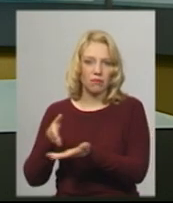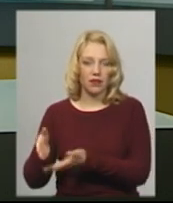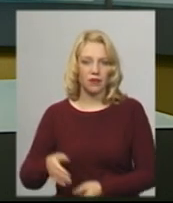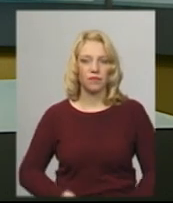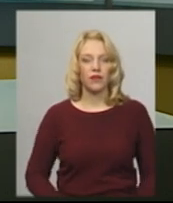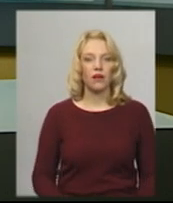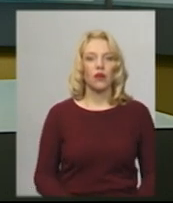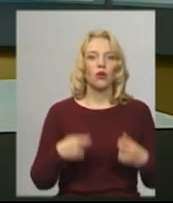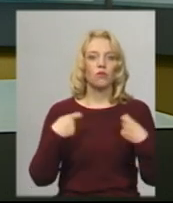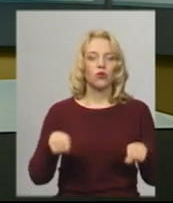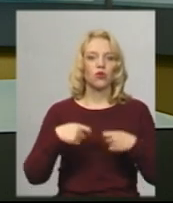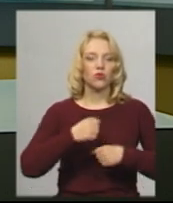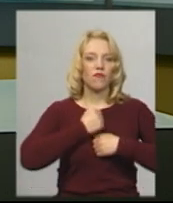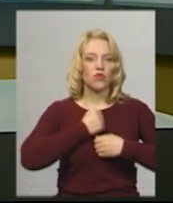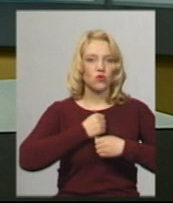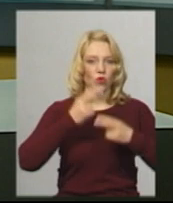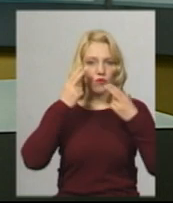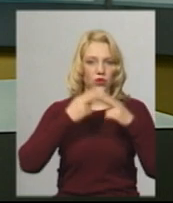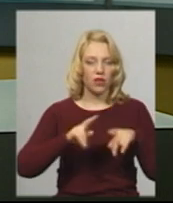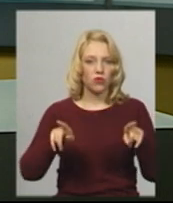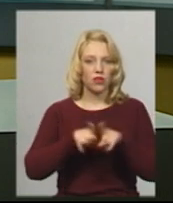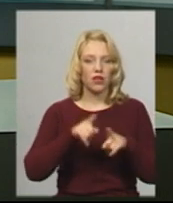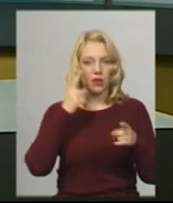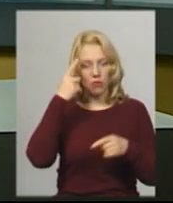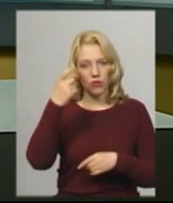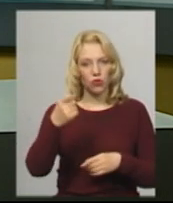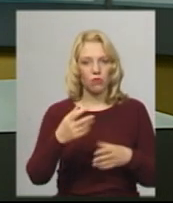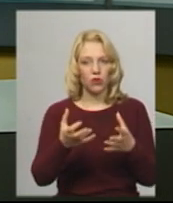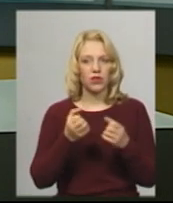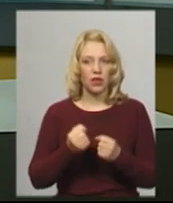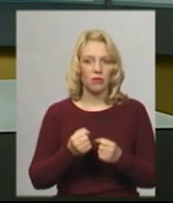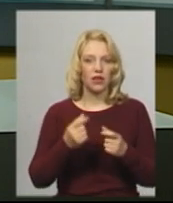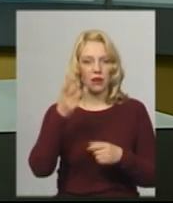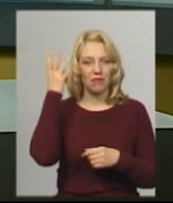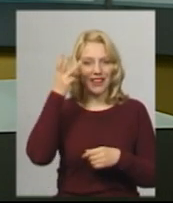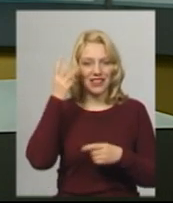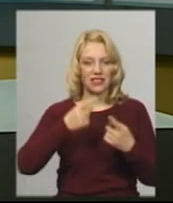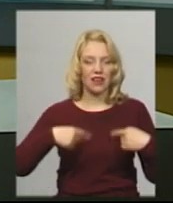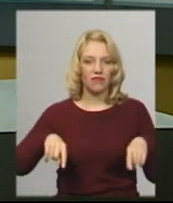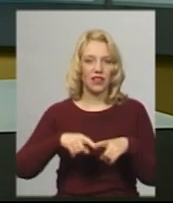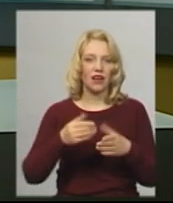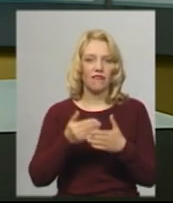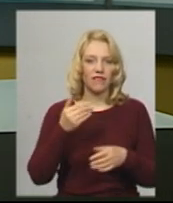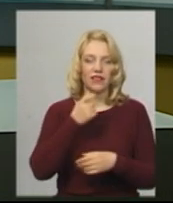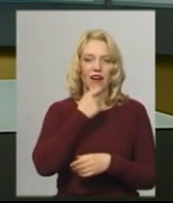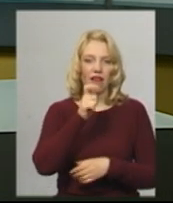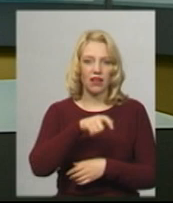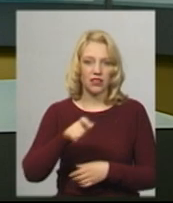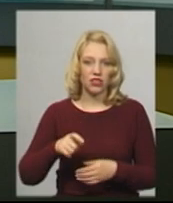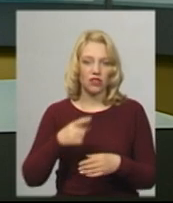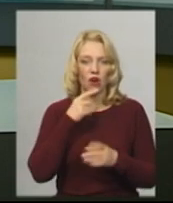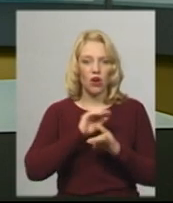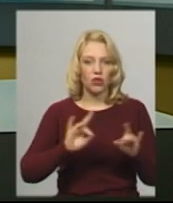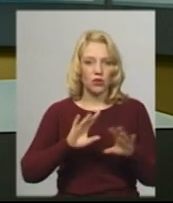Продають військову техніку. Такі повідомлення отримала Хмельницька філія Суспільного від глядачів. У тексті йдеться, поблизу